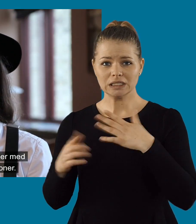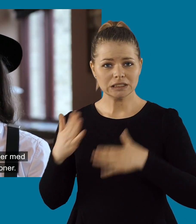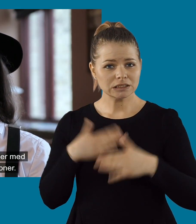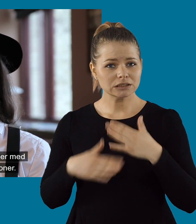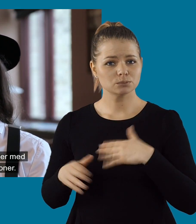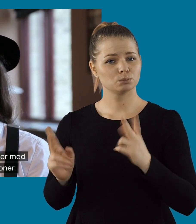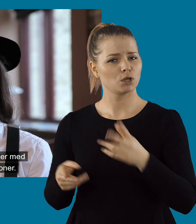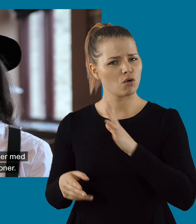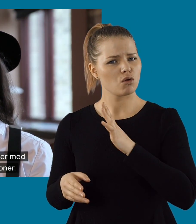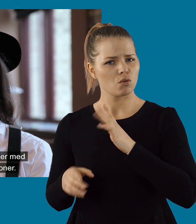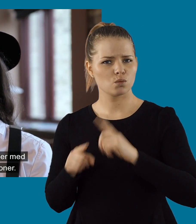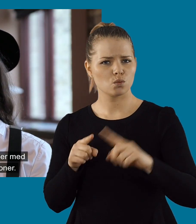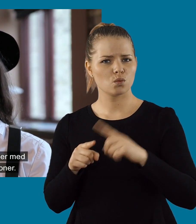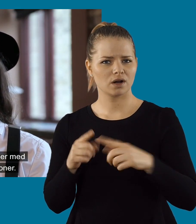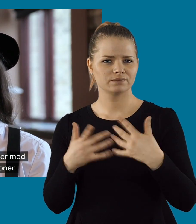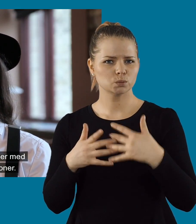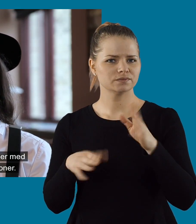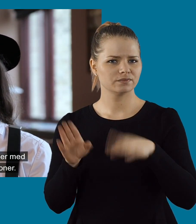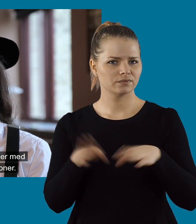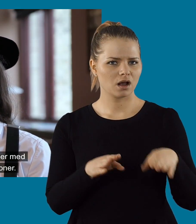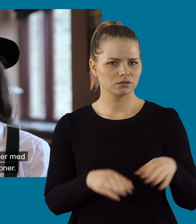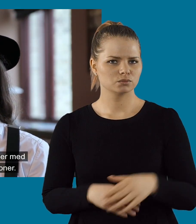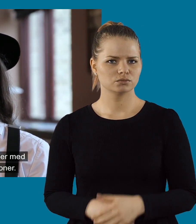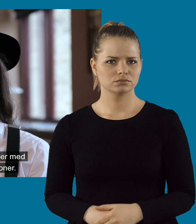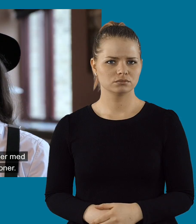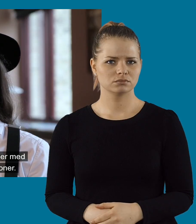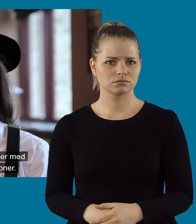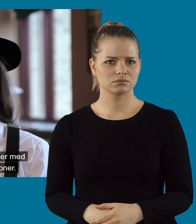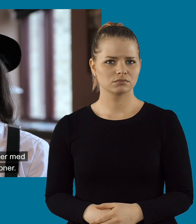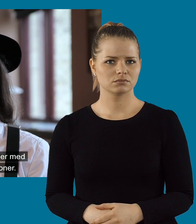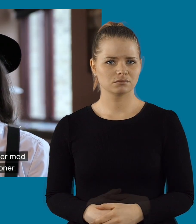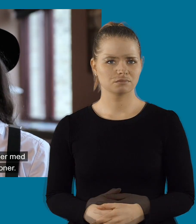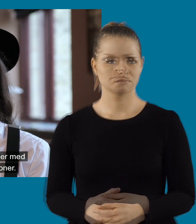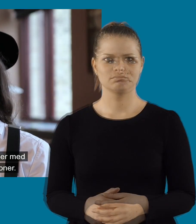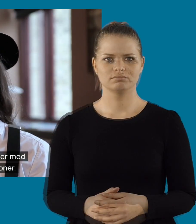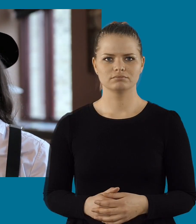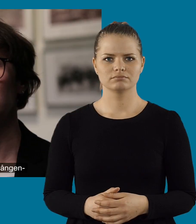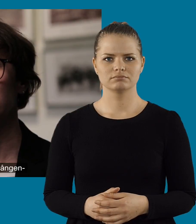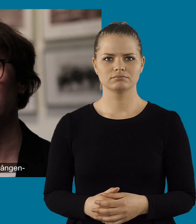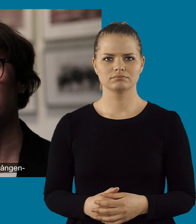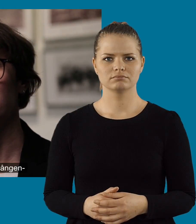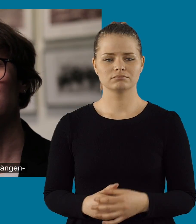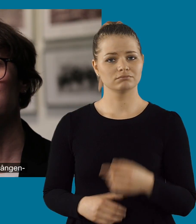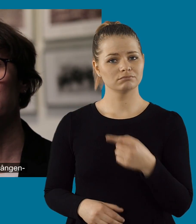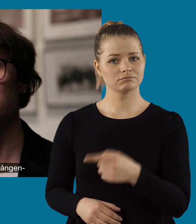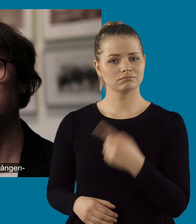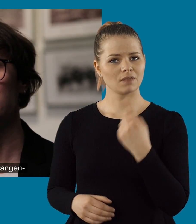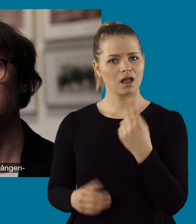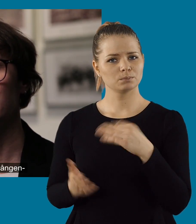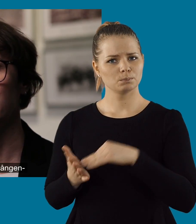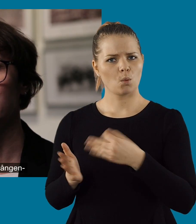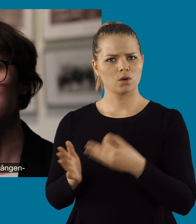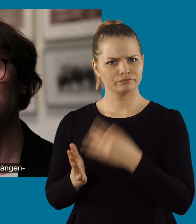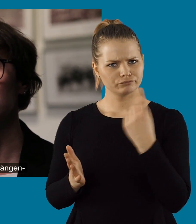annars väldigt olika personer med olika intressen och olika funktionsvariationer. Det är ett projekt